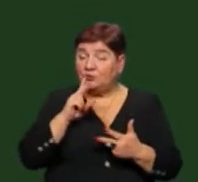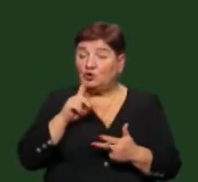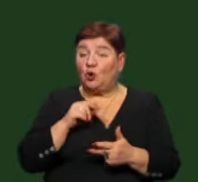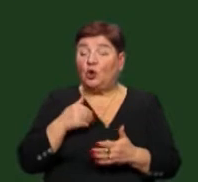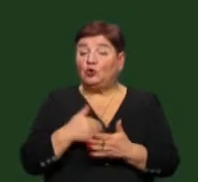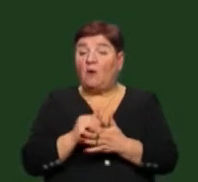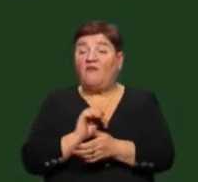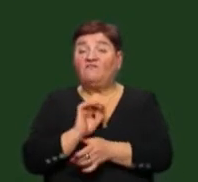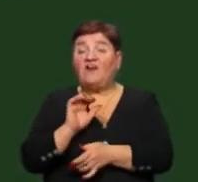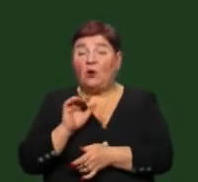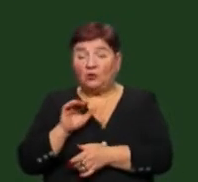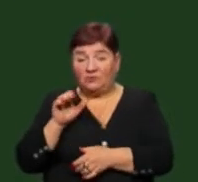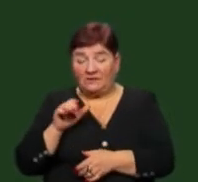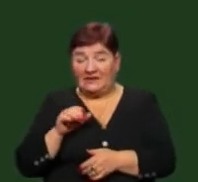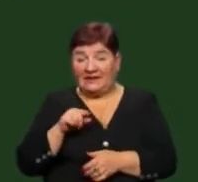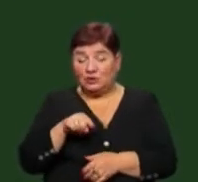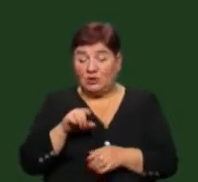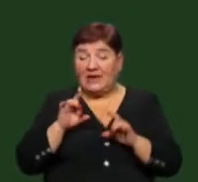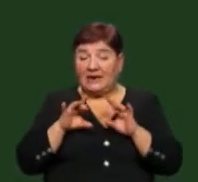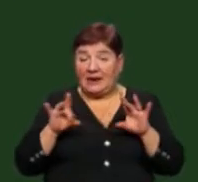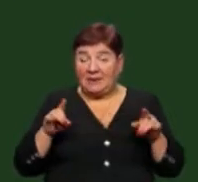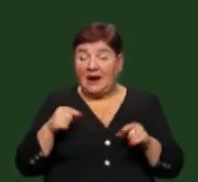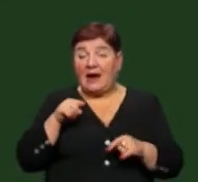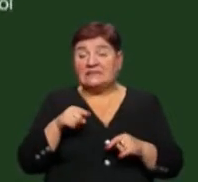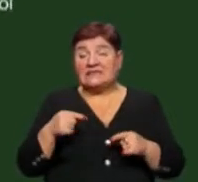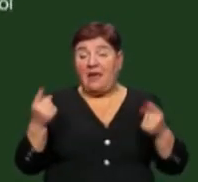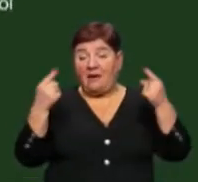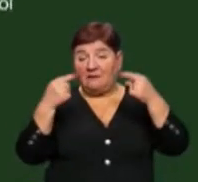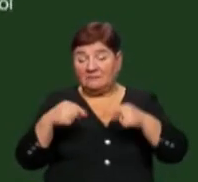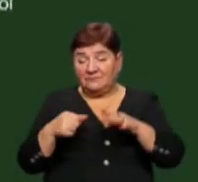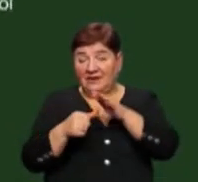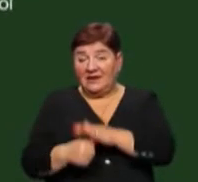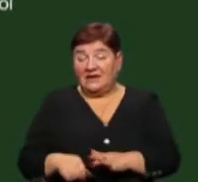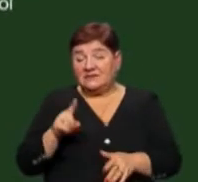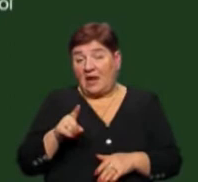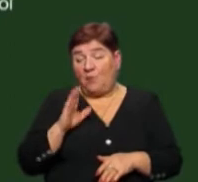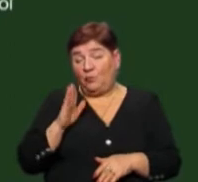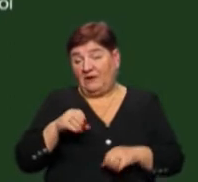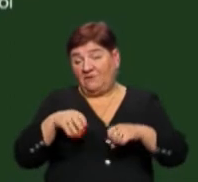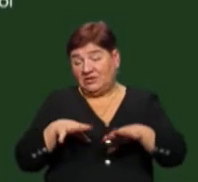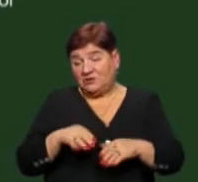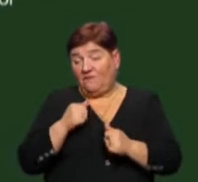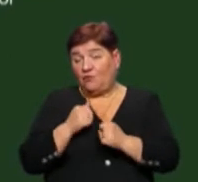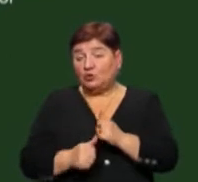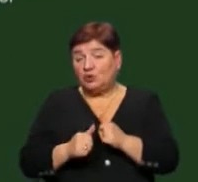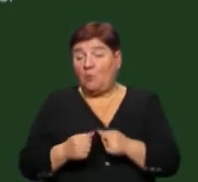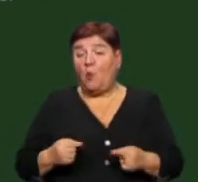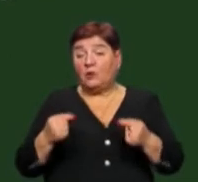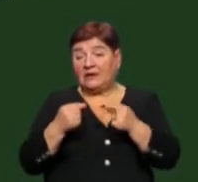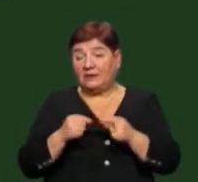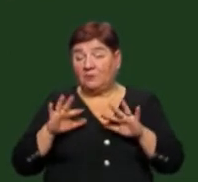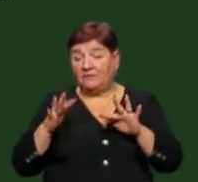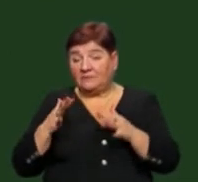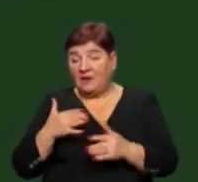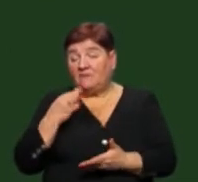виготовлення реклами. А вже чи стосується це дискримінаційної реклами чи ні, це вже буде вирішуватись в кожному конкретному випадку. Також певний